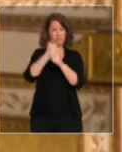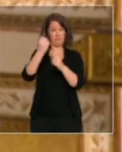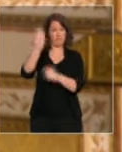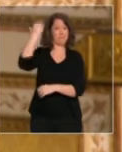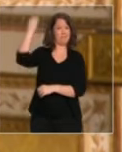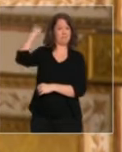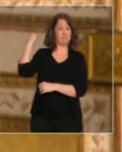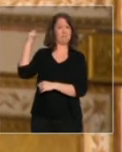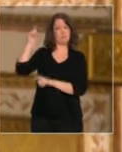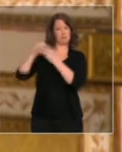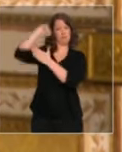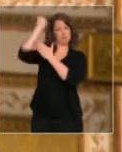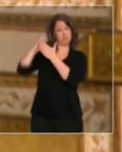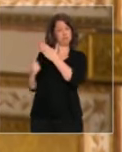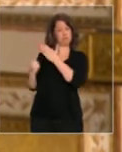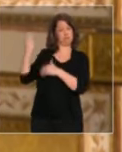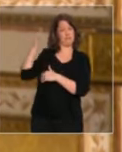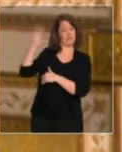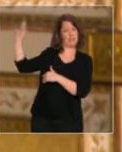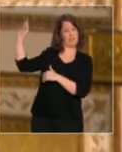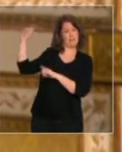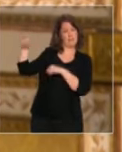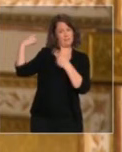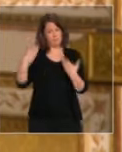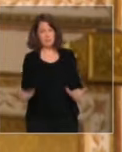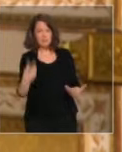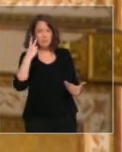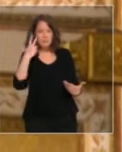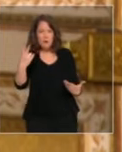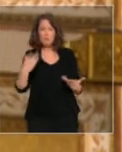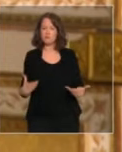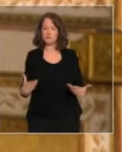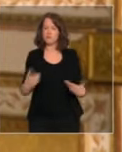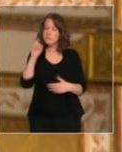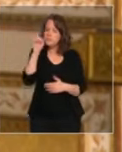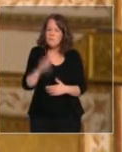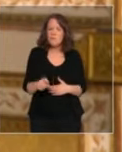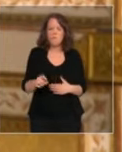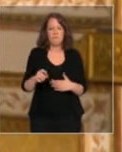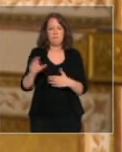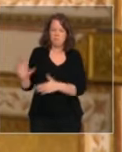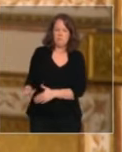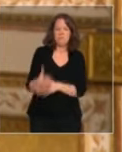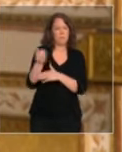Nous devons aujourd'hui reprendre le flambeau et donner toute sa force à ce principe.